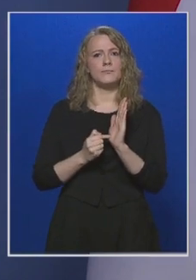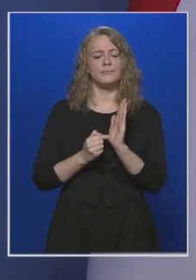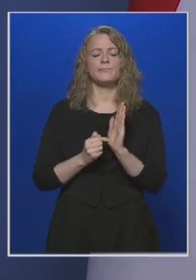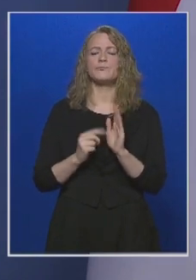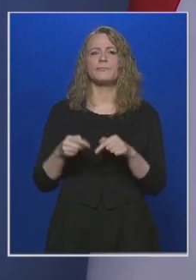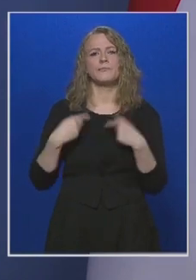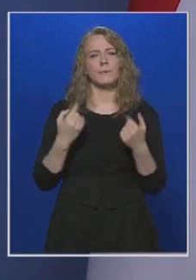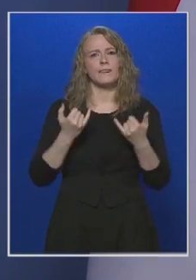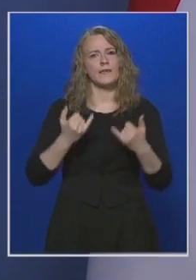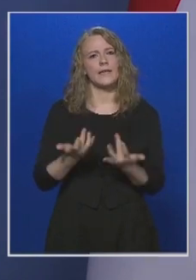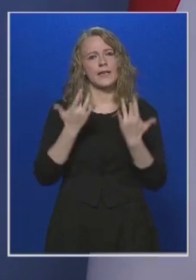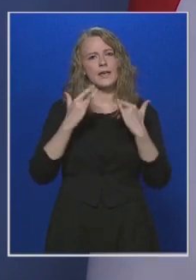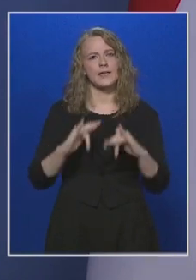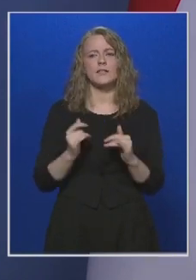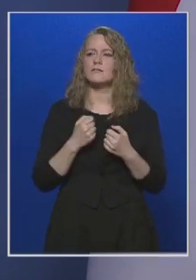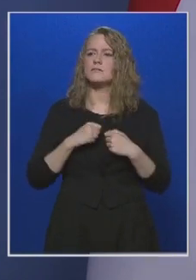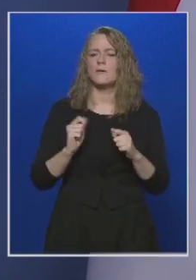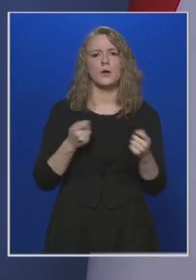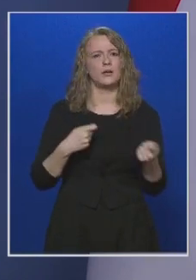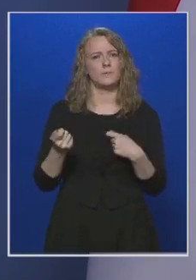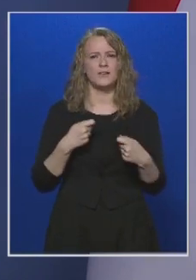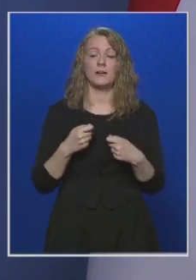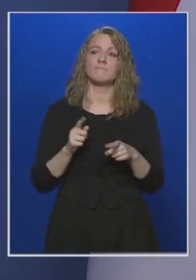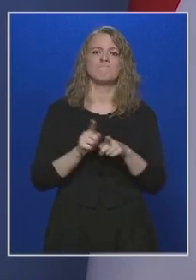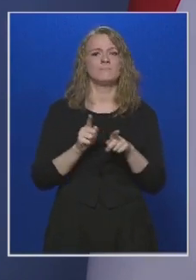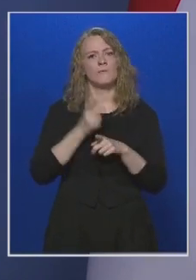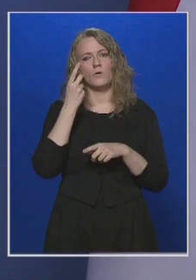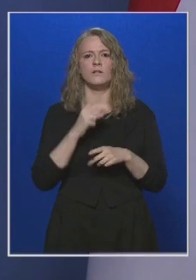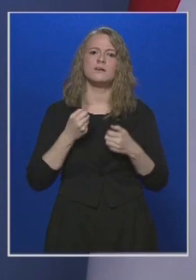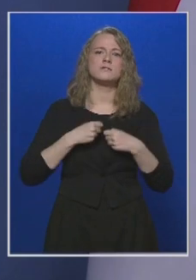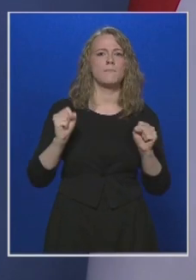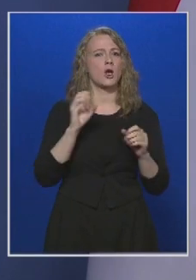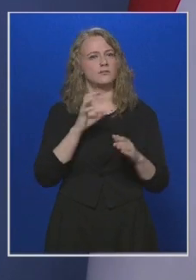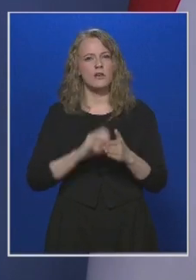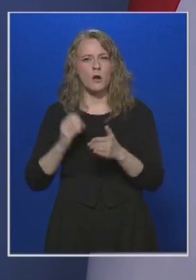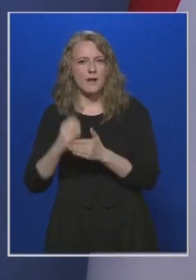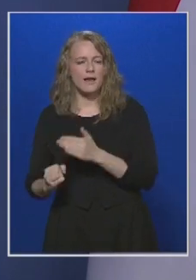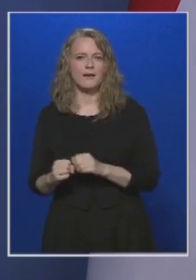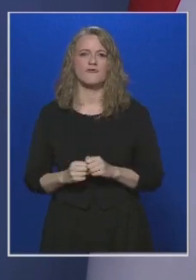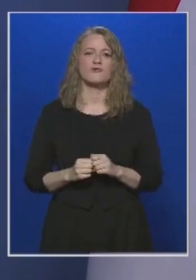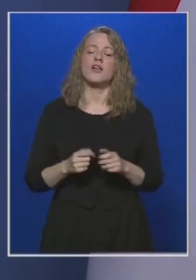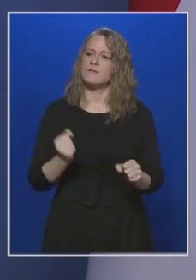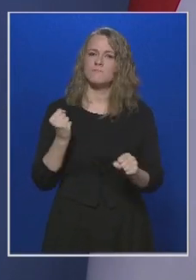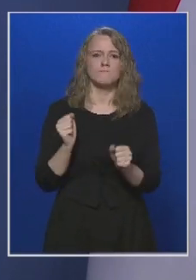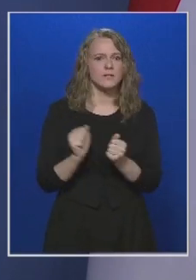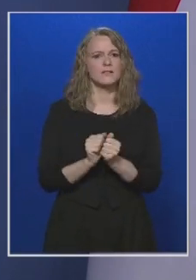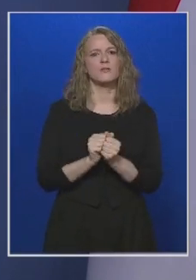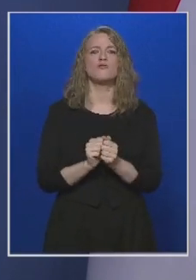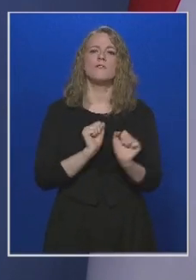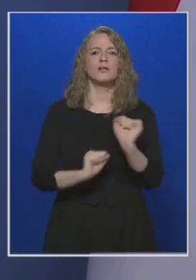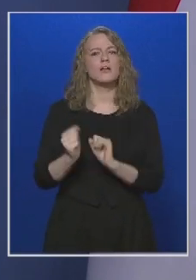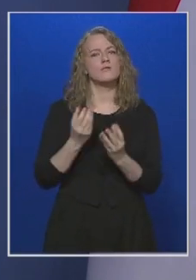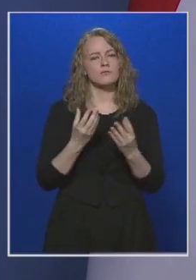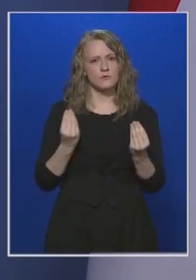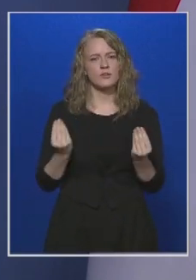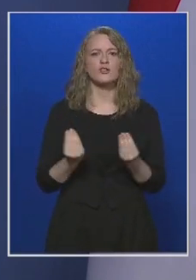a jelenlegi helyzetben a szabad piac az leginkább a szabad rablásra hasonlít, ezért az a biztos, ami már a védekezéshez szükséges eszköz